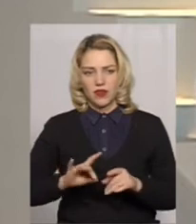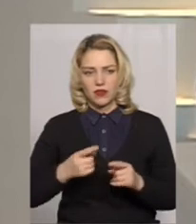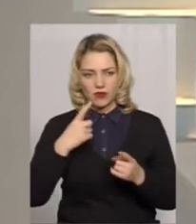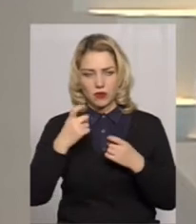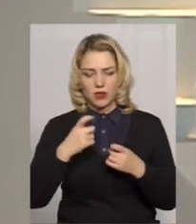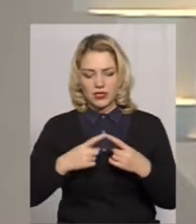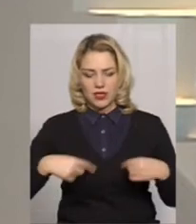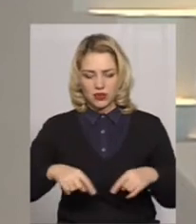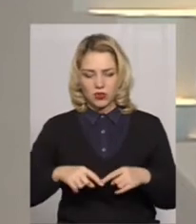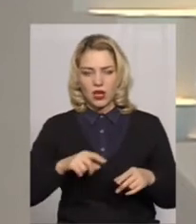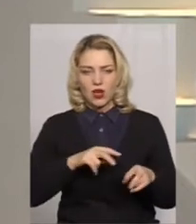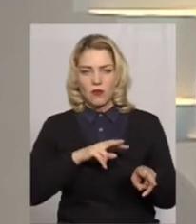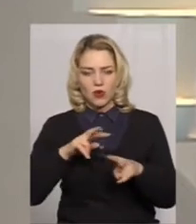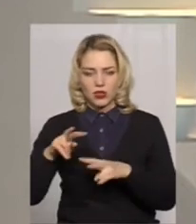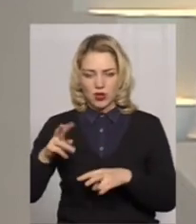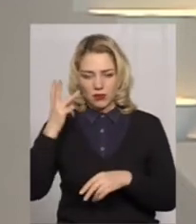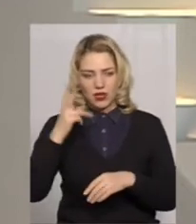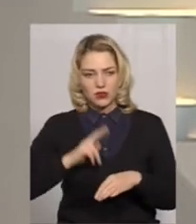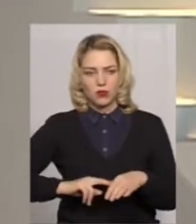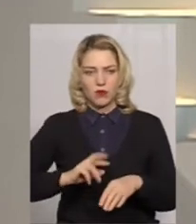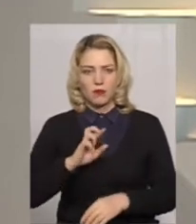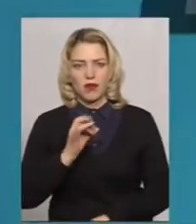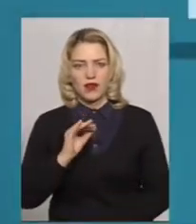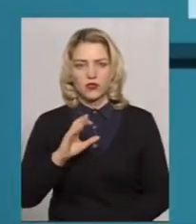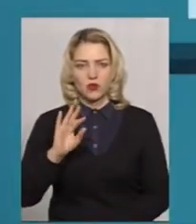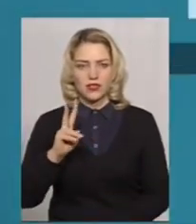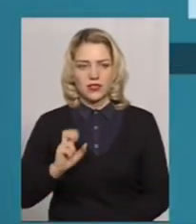моніторингу Хмельницького відділу поліції Людмила Берестовська.